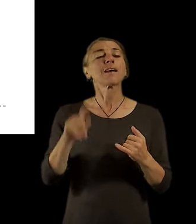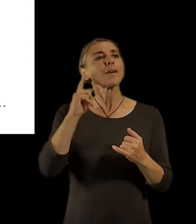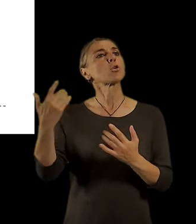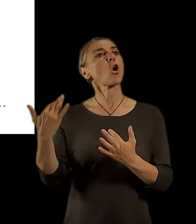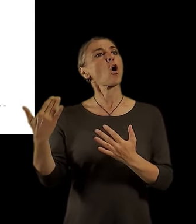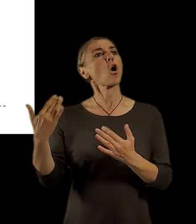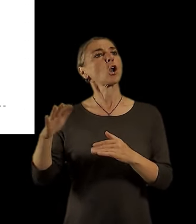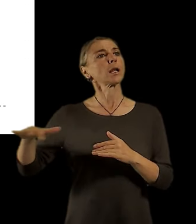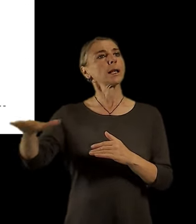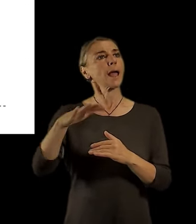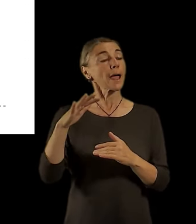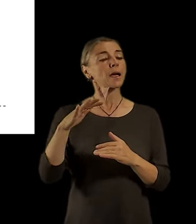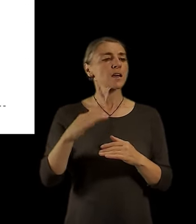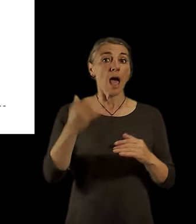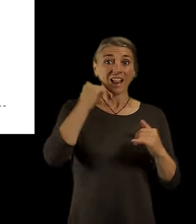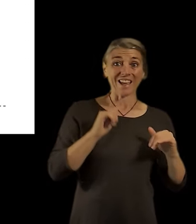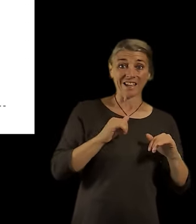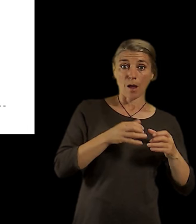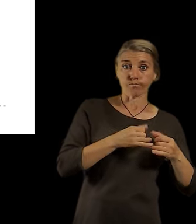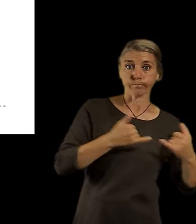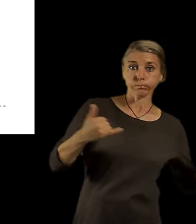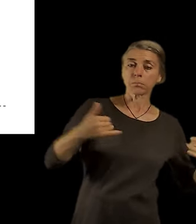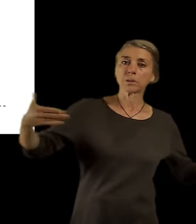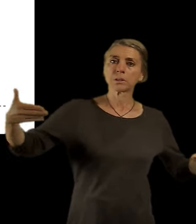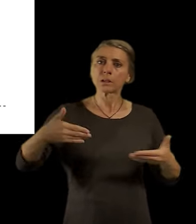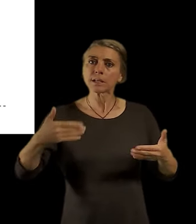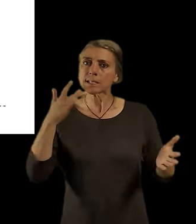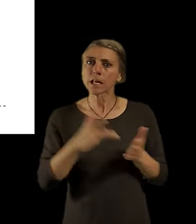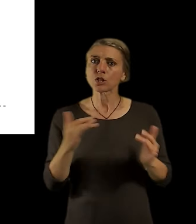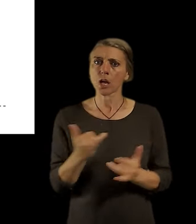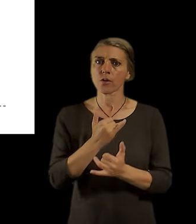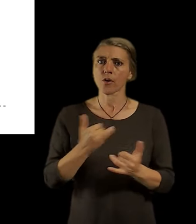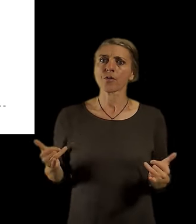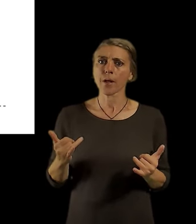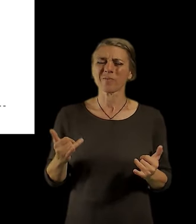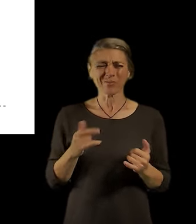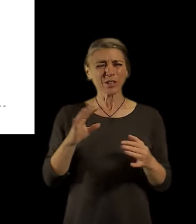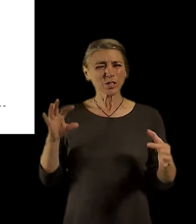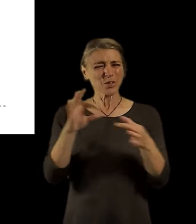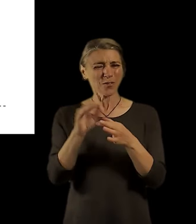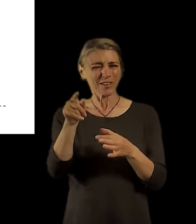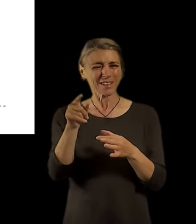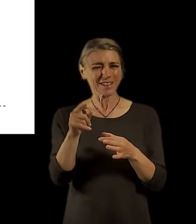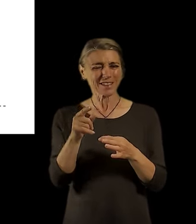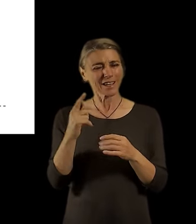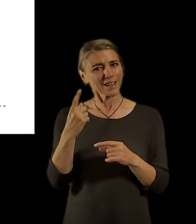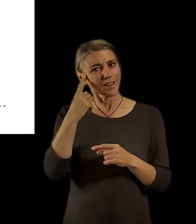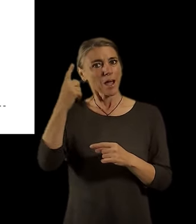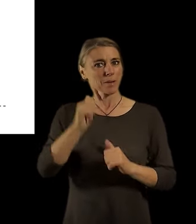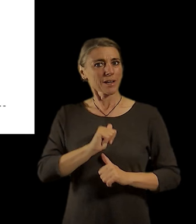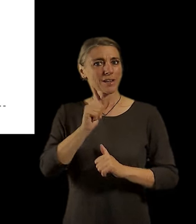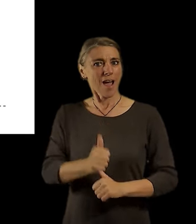A díváme se na tu dostupnost, jak jsem ukazovala, což je ve spojitosti s tím konceptem 15. minutového města, kolik lidí žije v